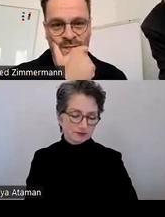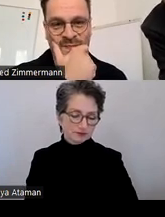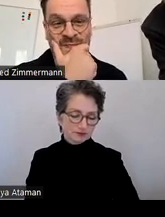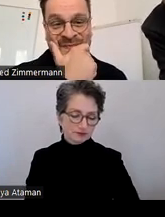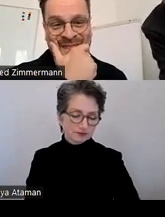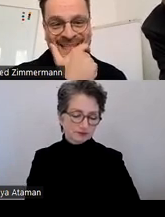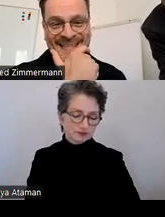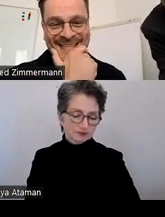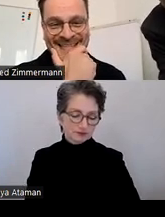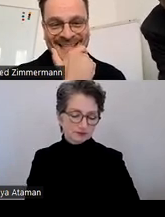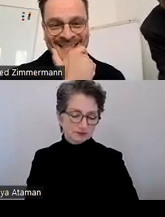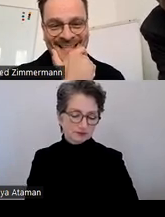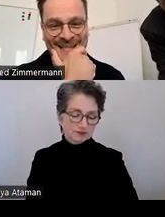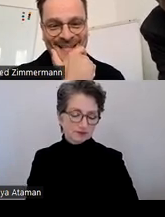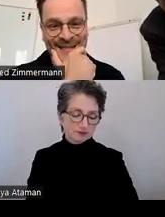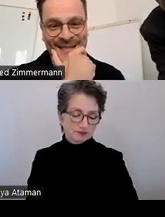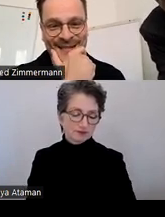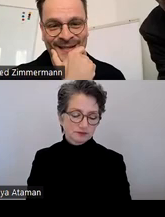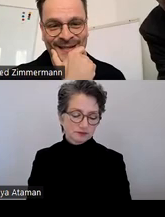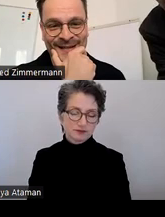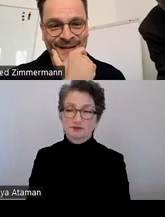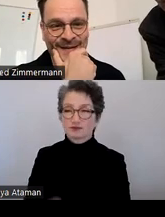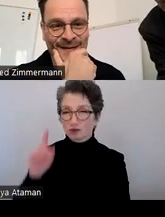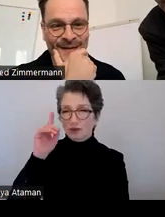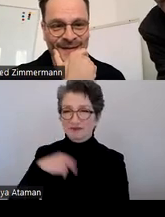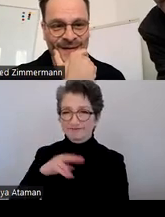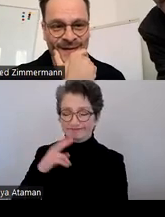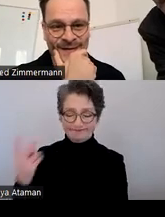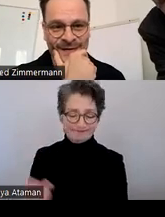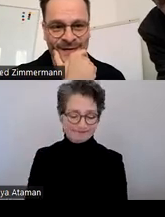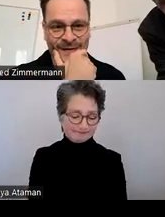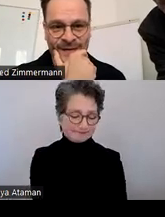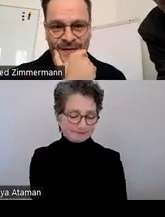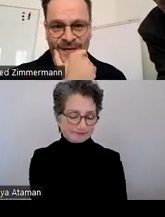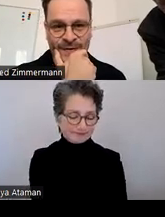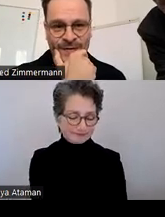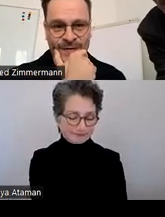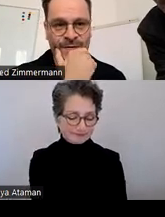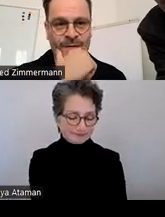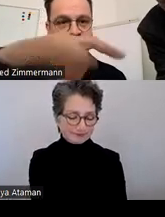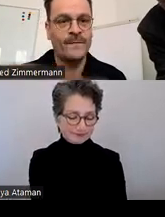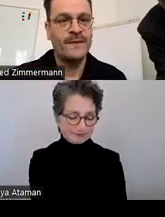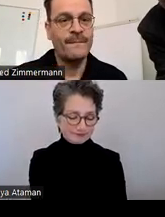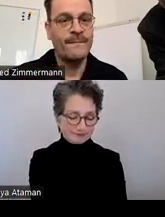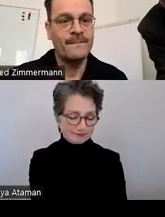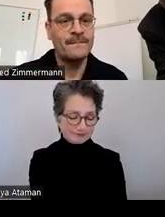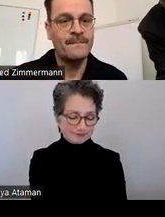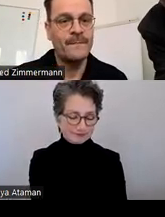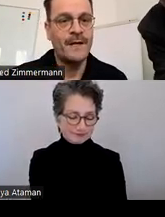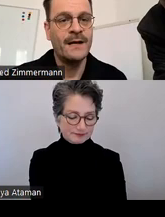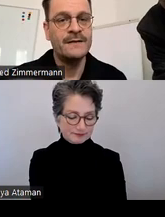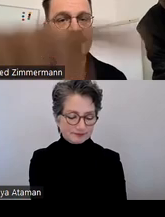Kleinen Moment, bitte. Wir wechseln hier auf PDF. Ich hatte es irgendwo offen. Wo hast du denn? Da.